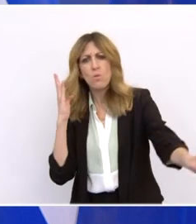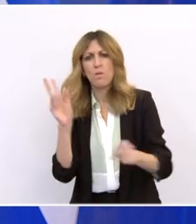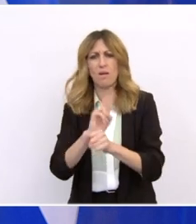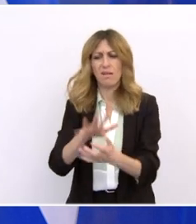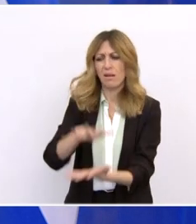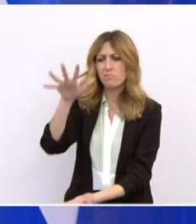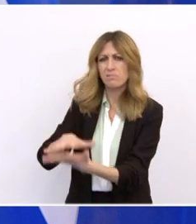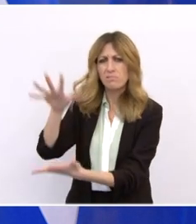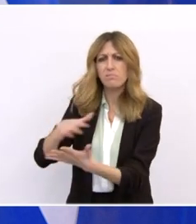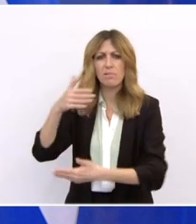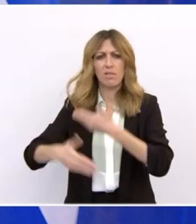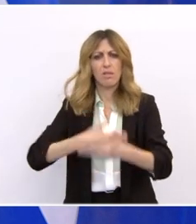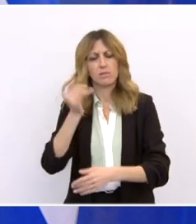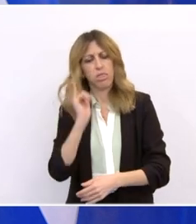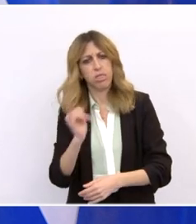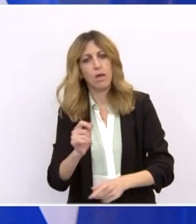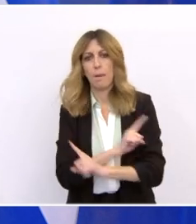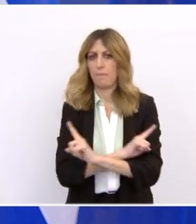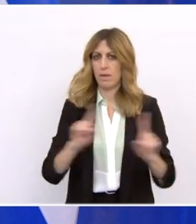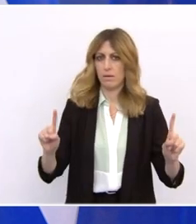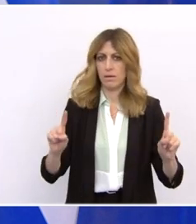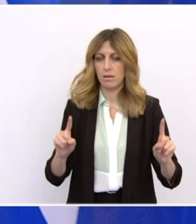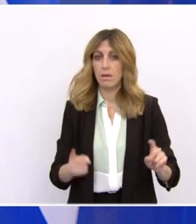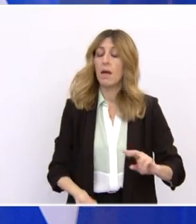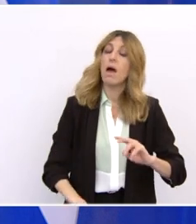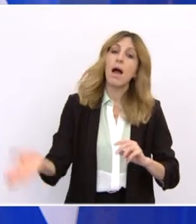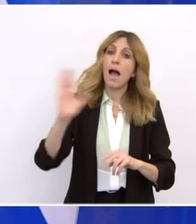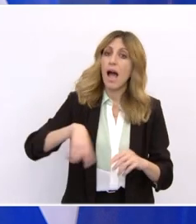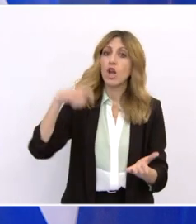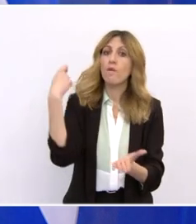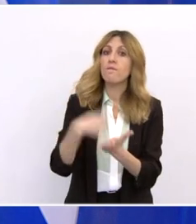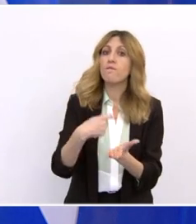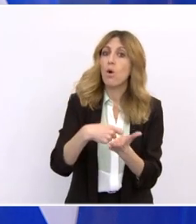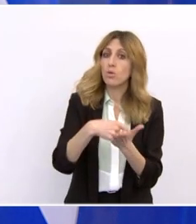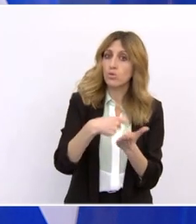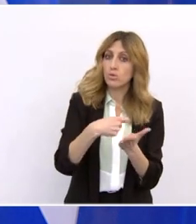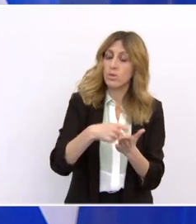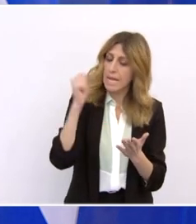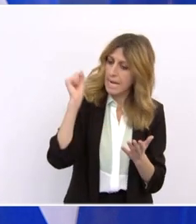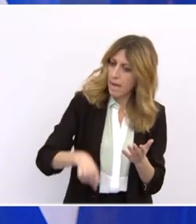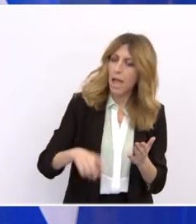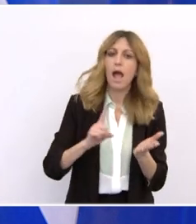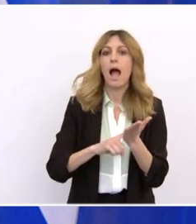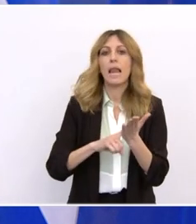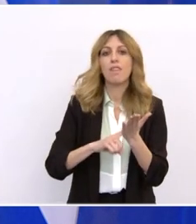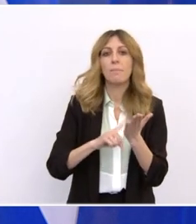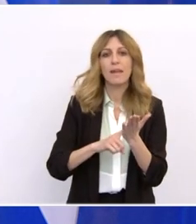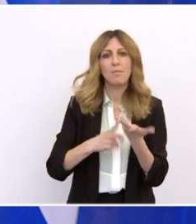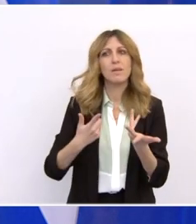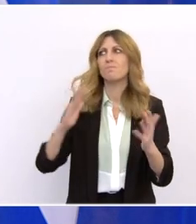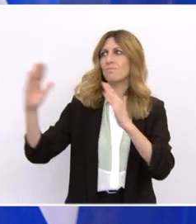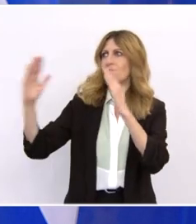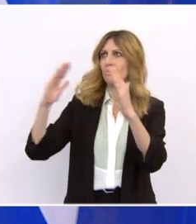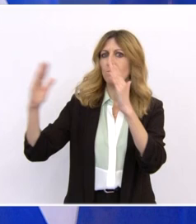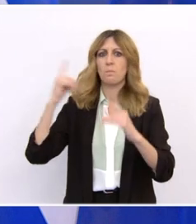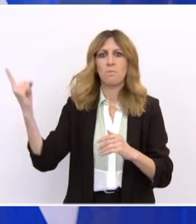Με ένα φορολογικό σύστημα το οποίο θα πρέπει να είναι φιλικό προς την ανάπτυξη. Με σημαντικά έργα πνοή σε όλη την